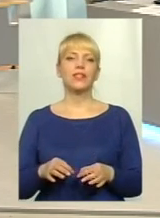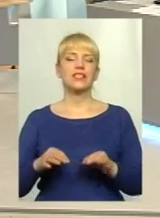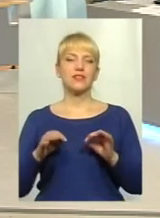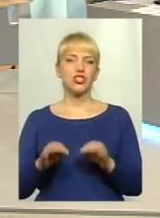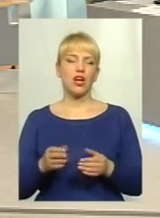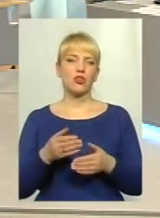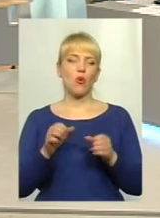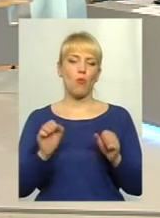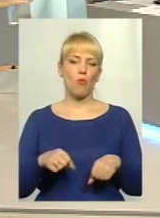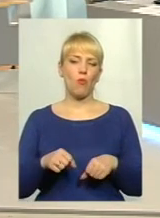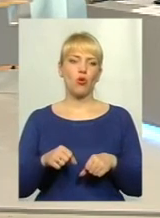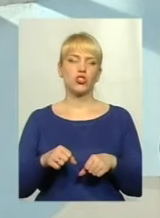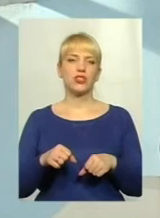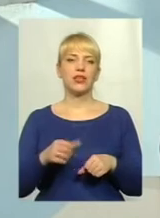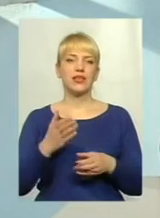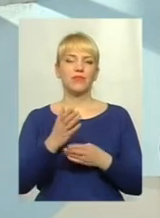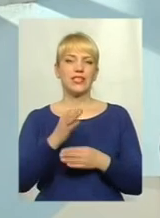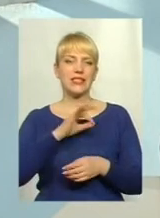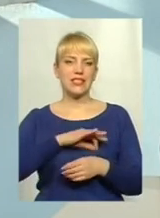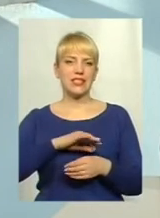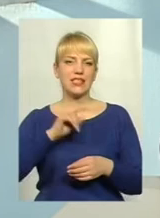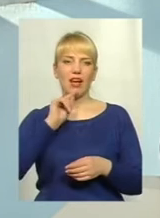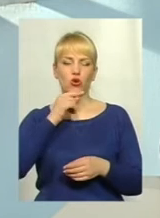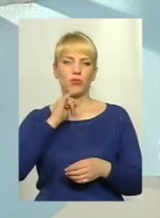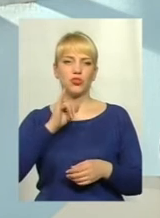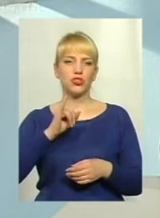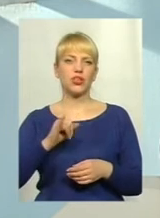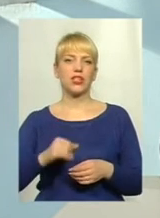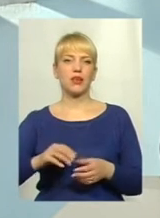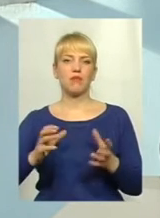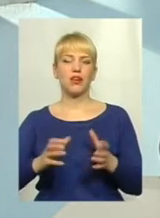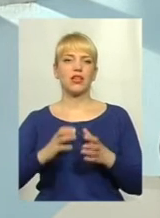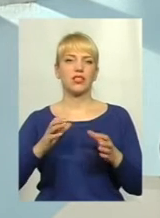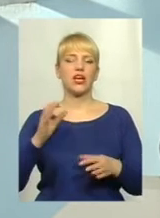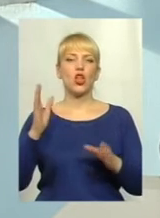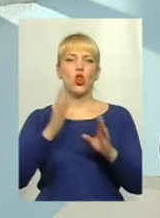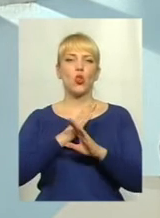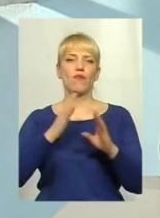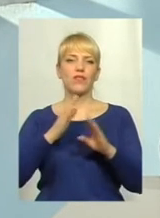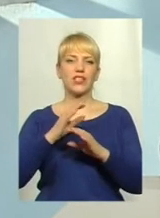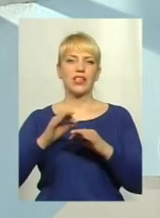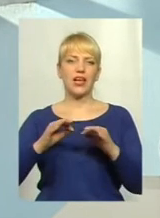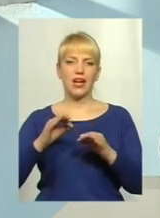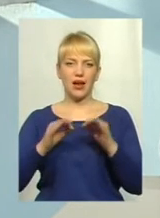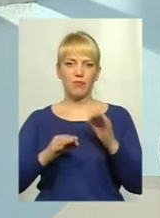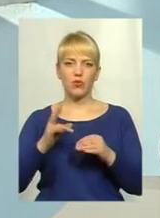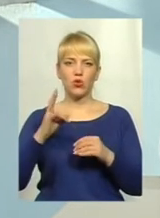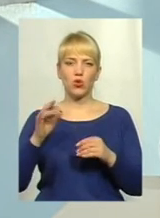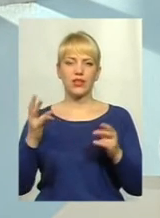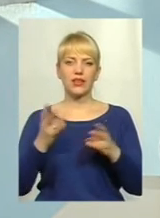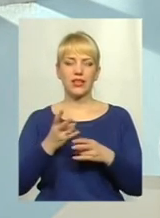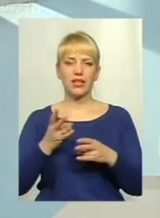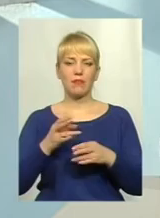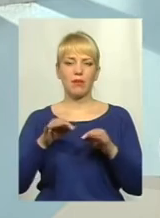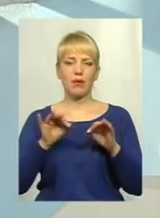отримувати економічний зиск і тим часом одночасно берегти довкілля, але наголошую на тому, що потрібно